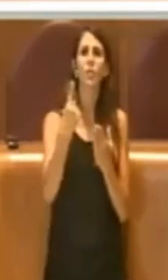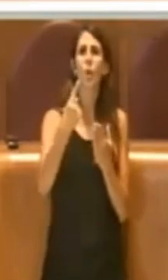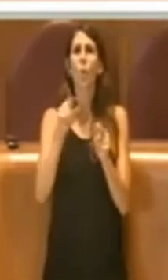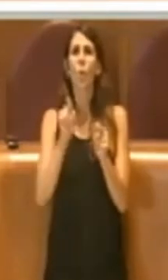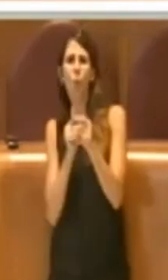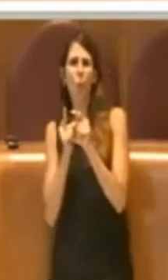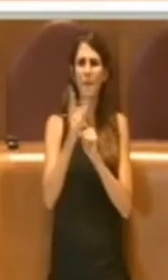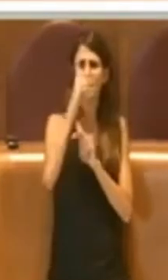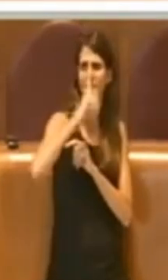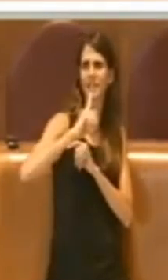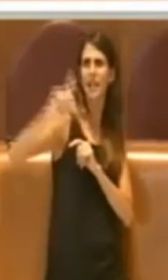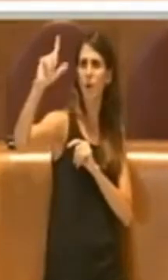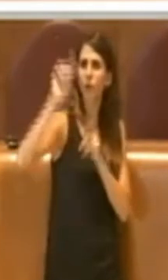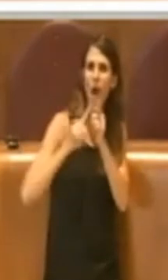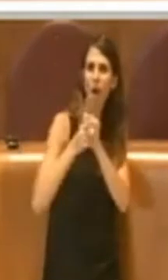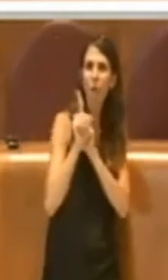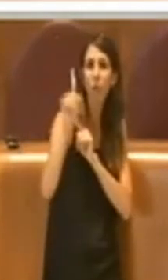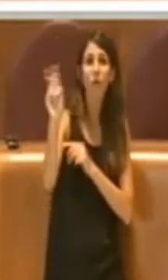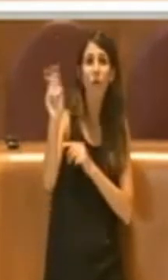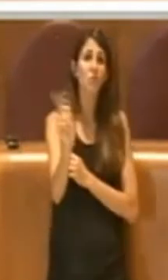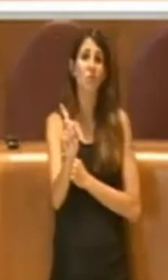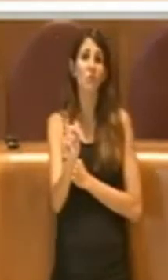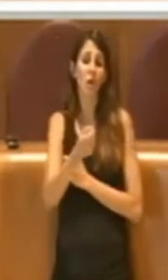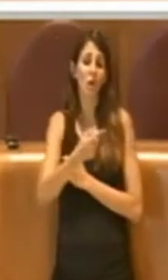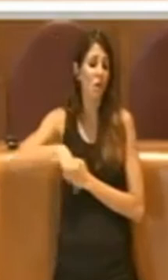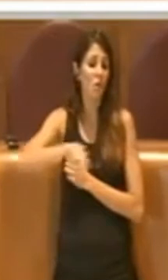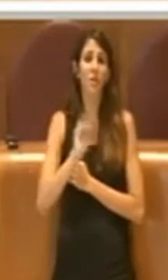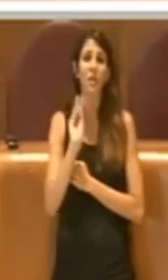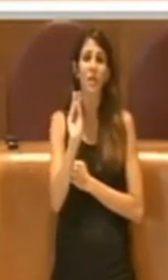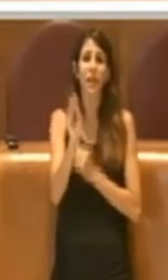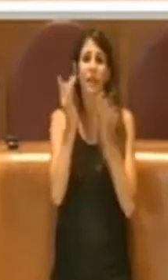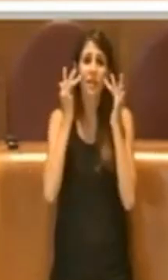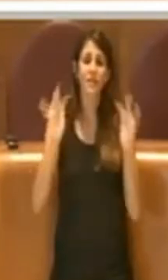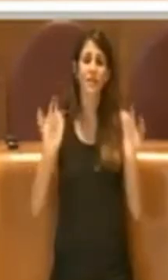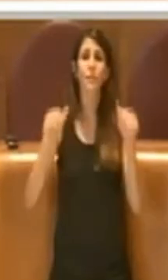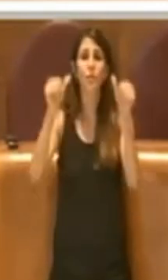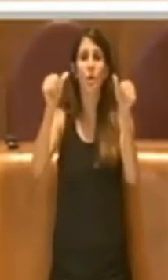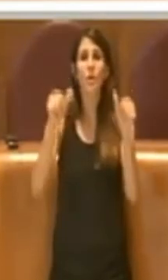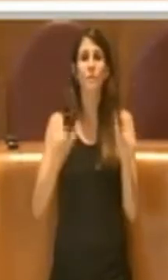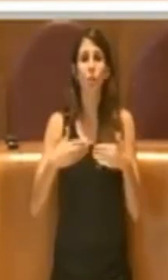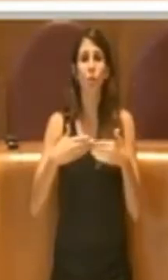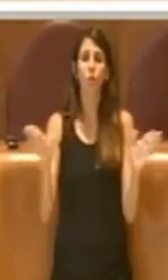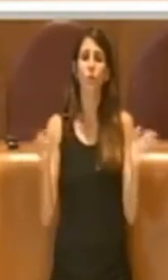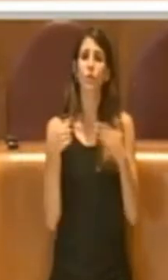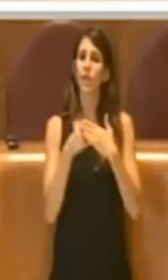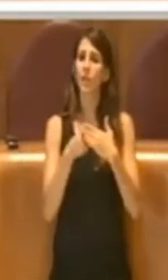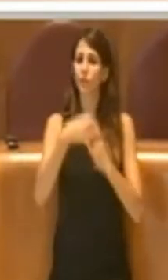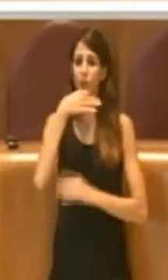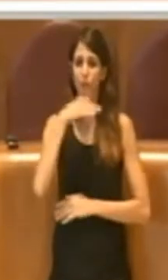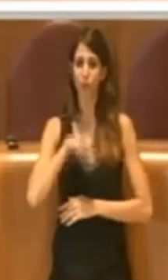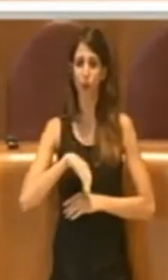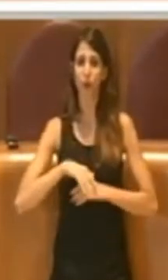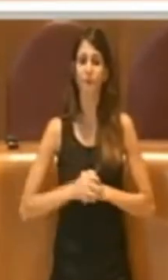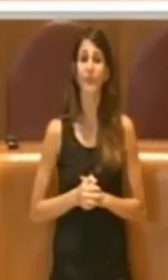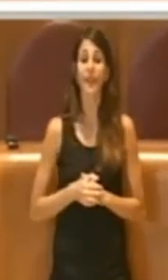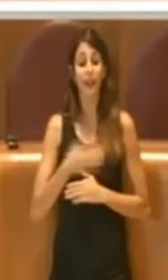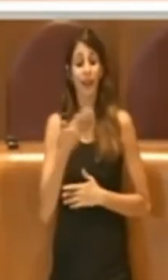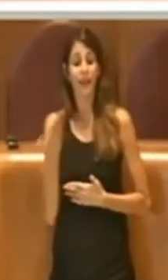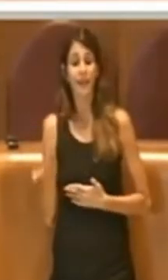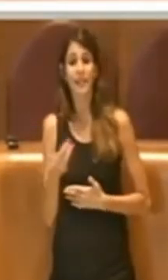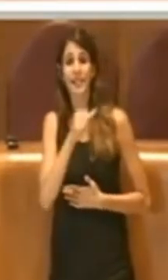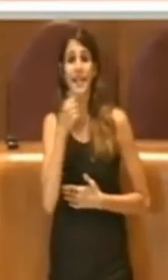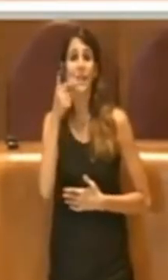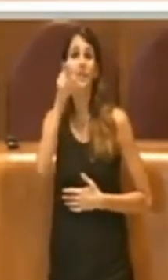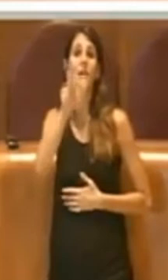sulla luna, insomma chiediamo semplicemente un bando pubblico che sia sostenibile e che possa ridare un gestore